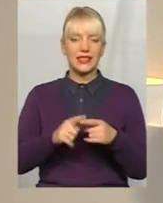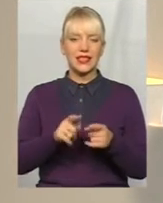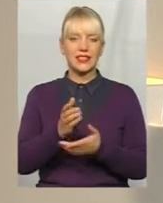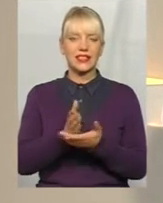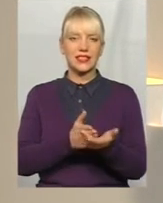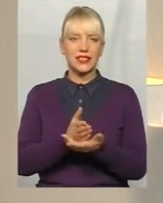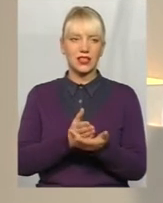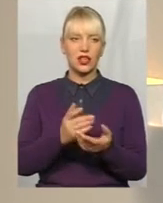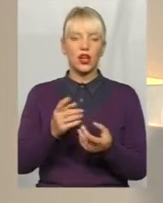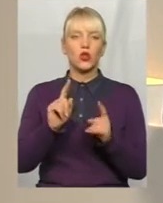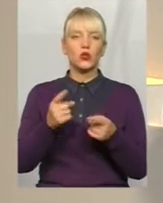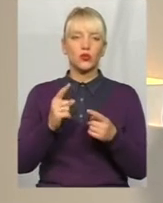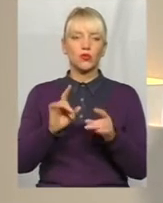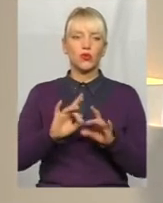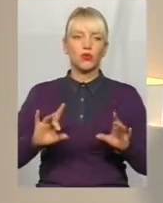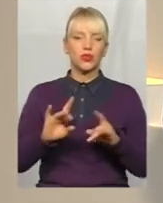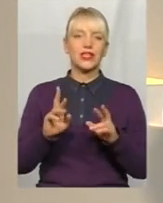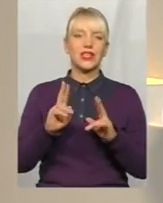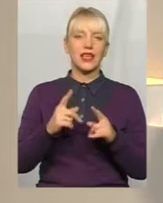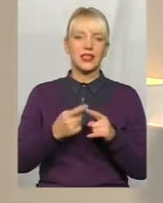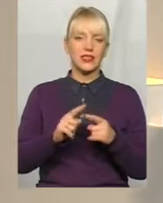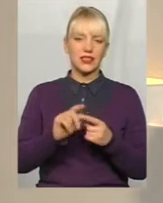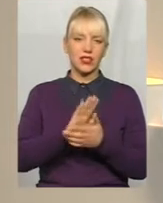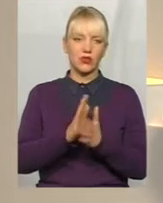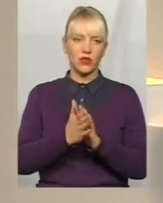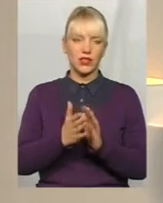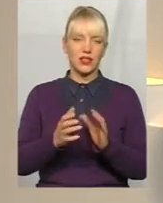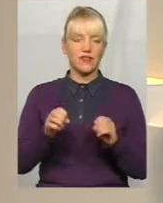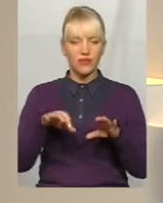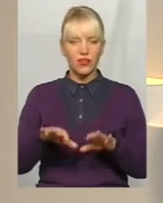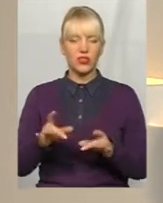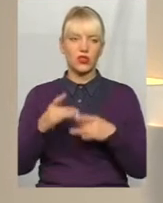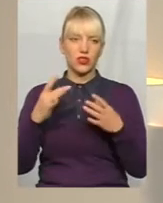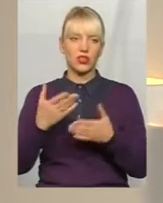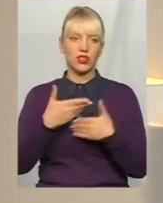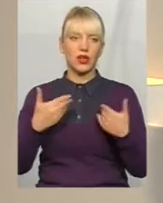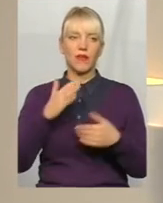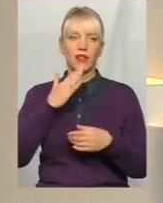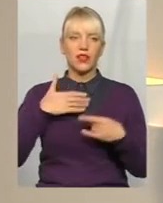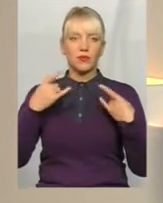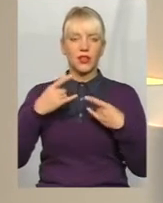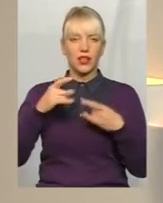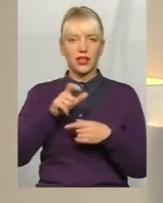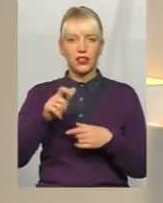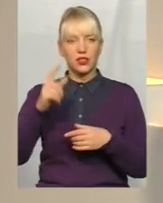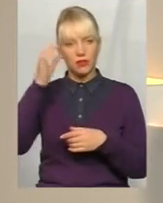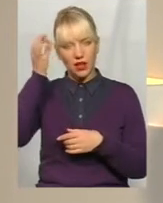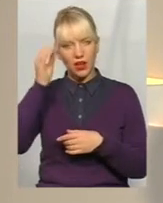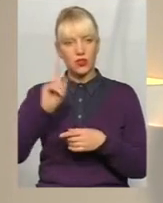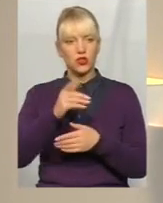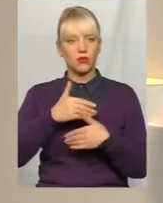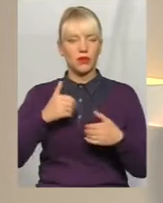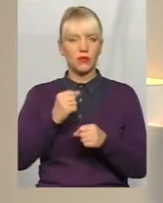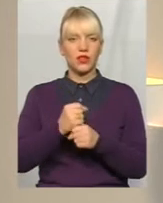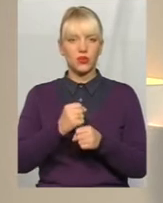А поясніть, як ця ситуація вирішилася, також докладно розкажіть. А нашим телеглядачам я хочу нагадати, що ми працюємо у прямому ефірі.